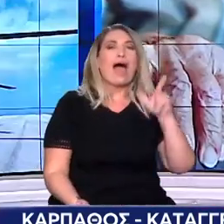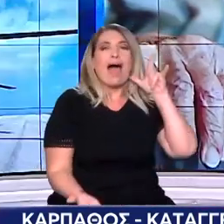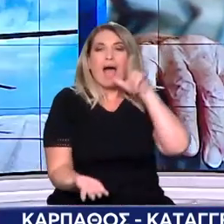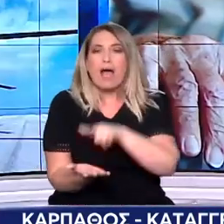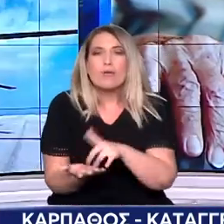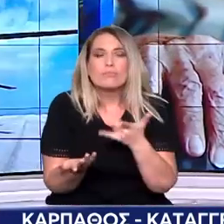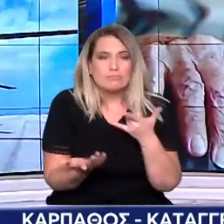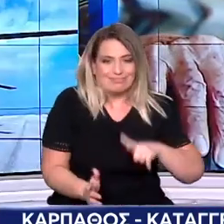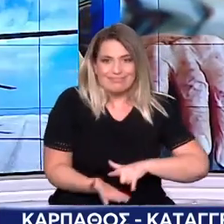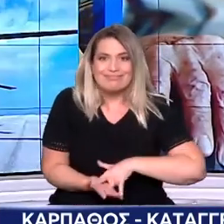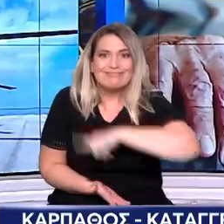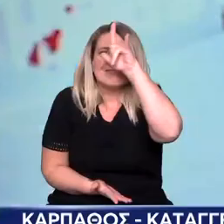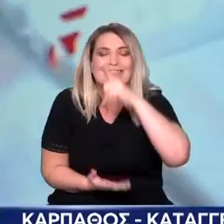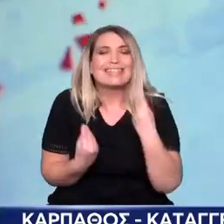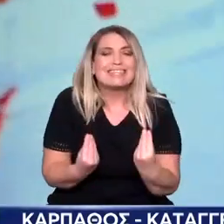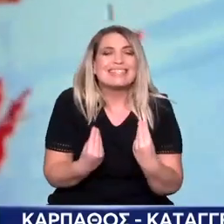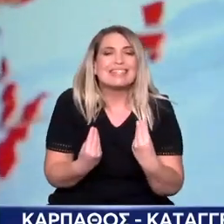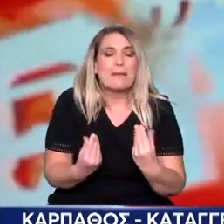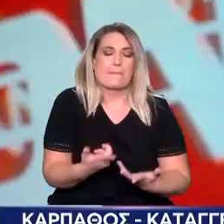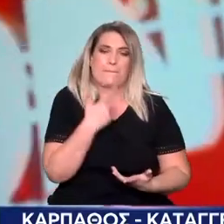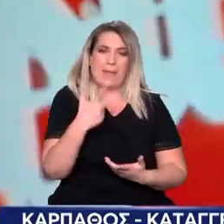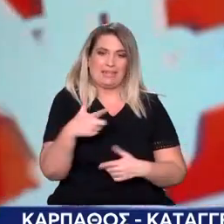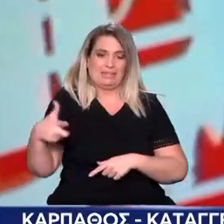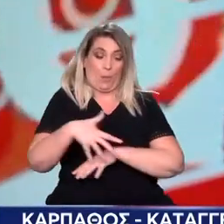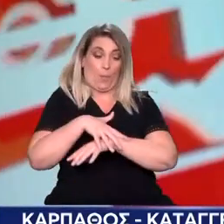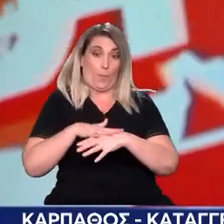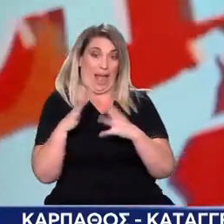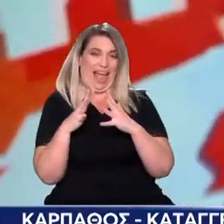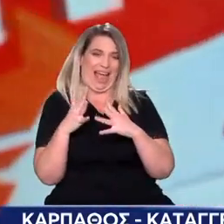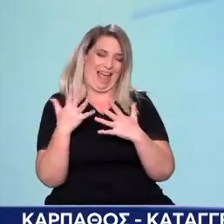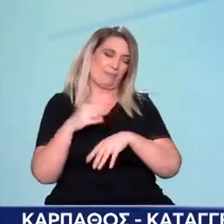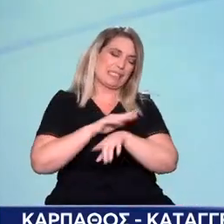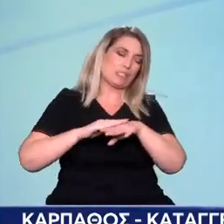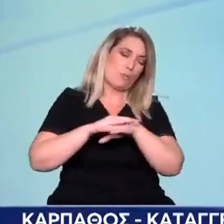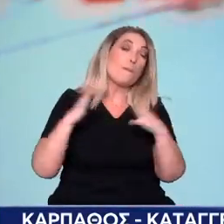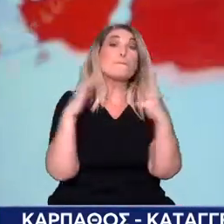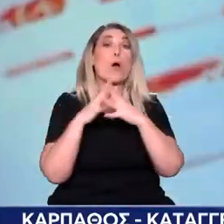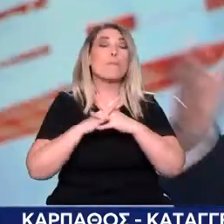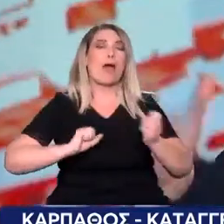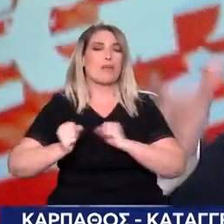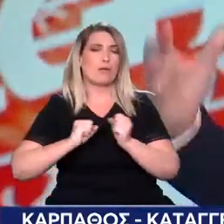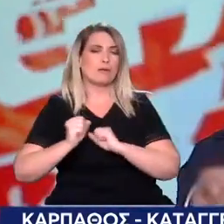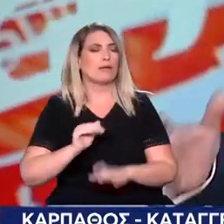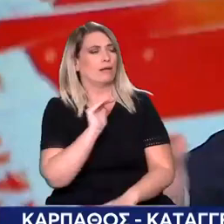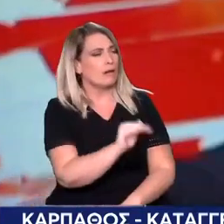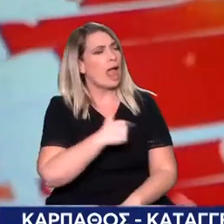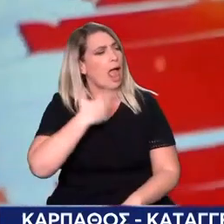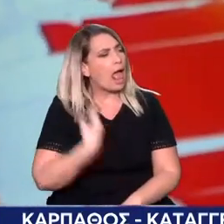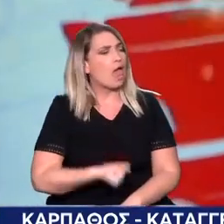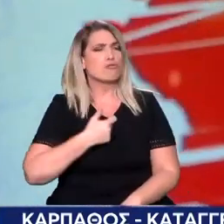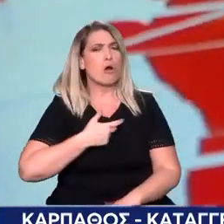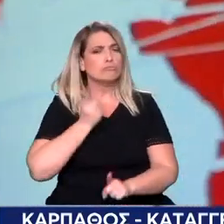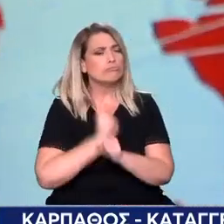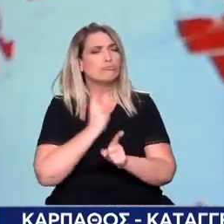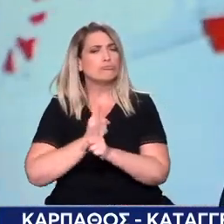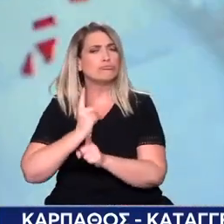λένε από την αεροπορία στρατού να σας δώσουμε ένα σούπερπούμα. Γι' αυτό σας λέω δεν είναι πάντα να κατηγορείς το κράτος. Έχει κάποια σειρά υποδομών το